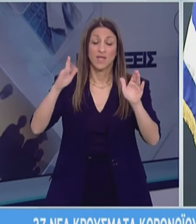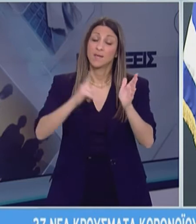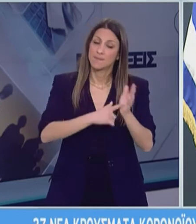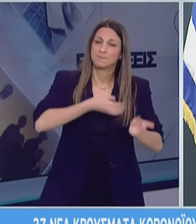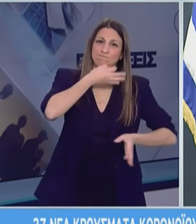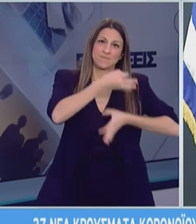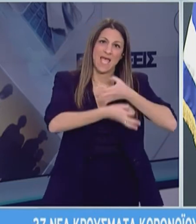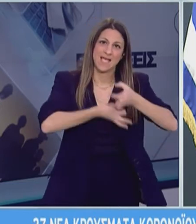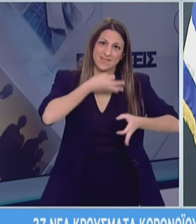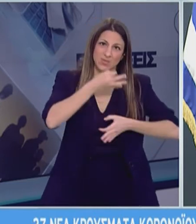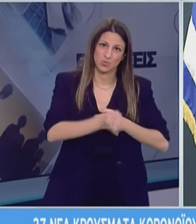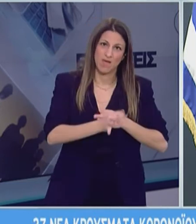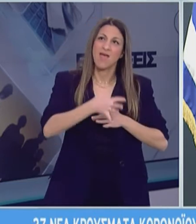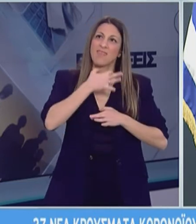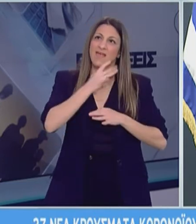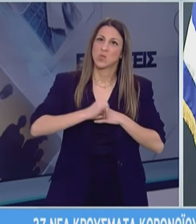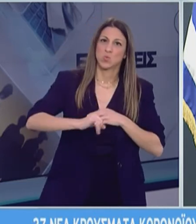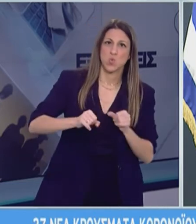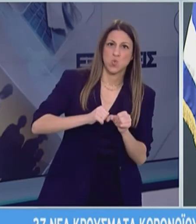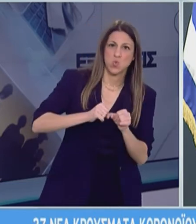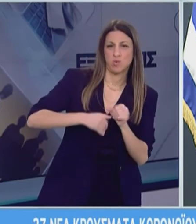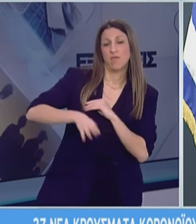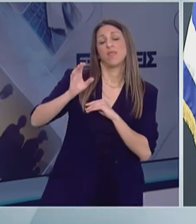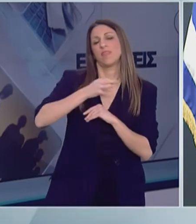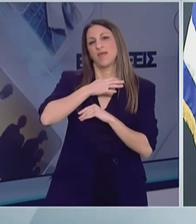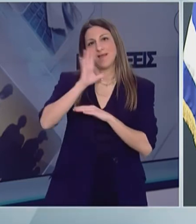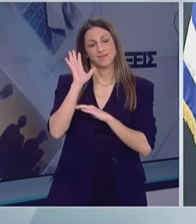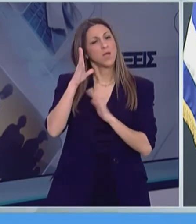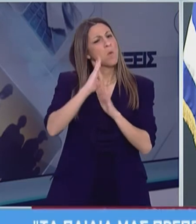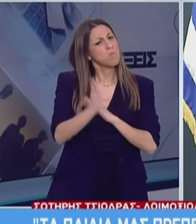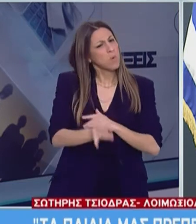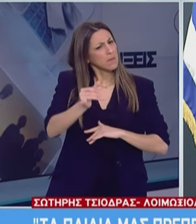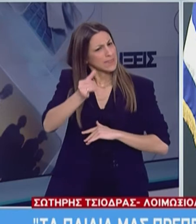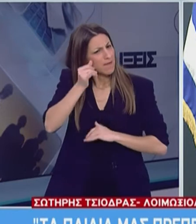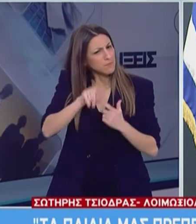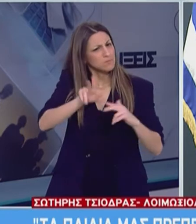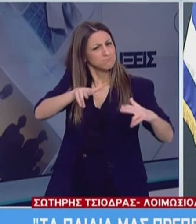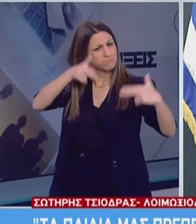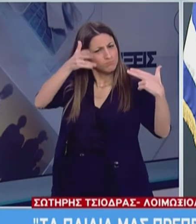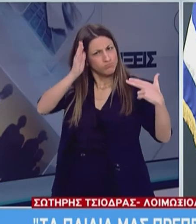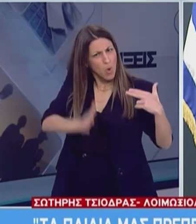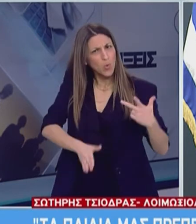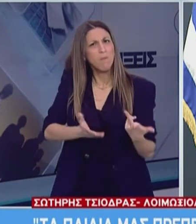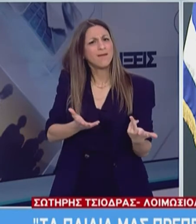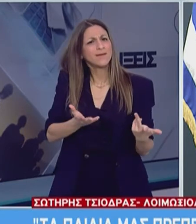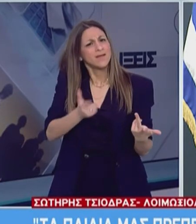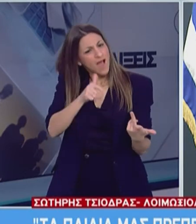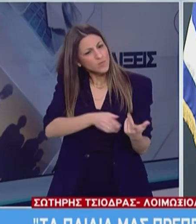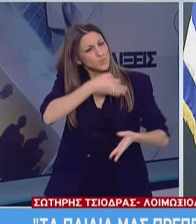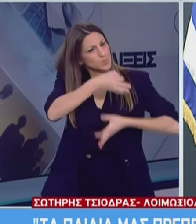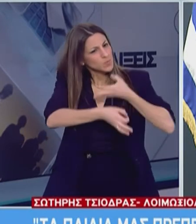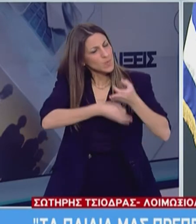αυτές οι αγκαλιές αυτά τα μακρινά αν θέλετε πέστε τα τηλεφωνικά, διαδικτυακά ή και πνευματικά φιλιά.